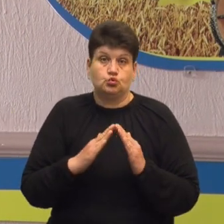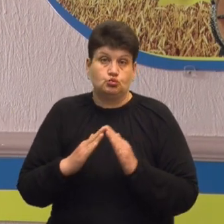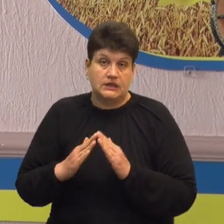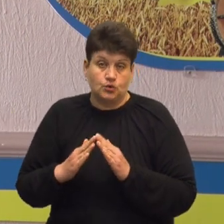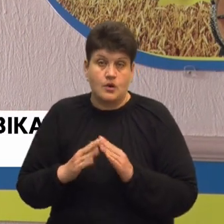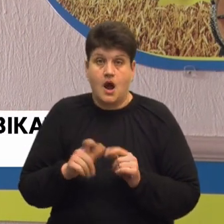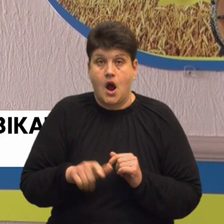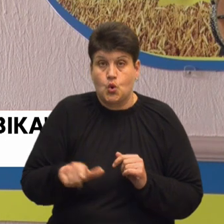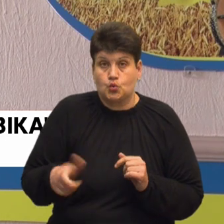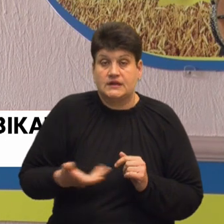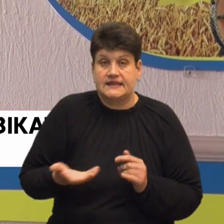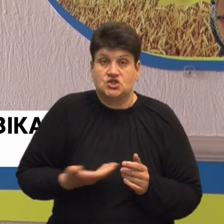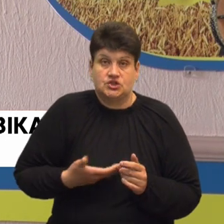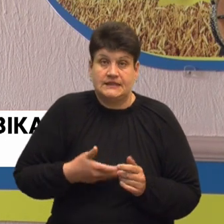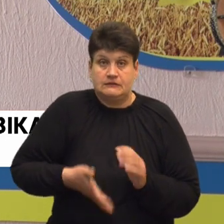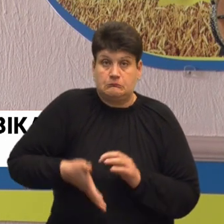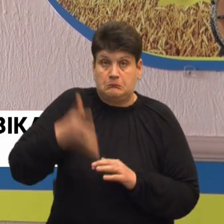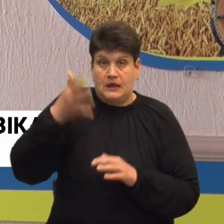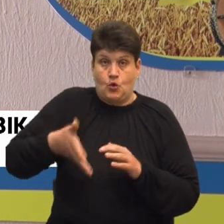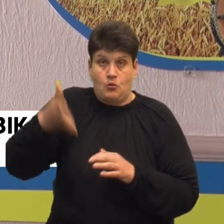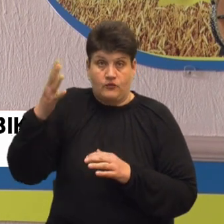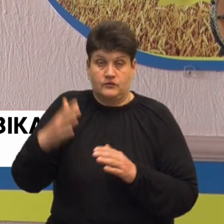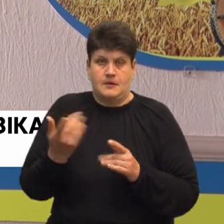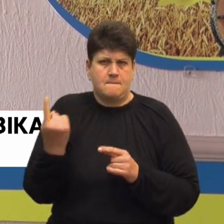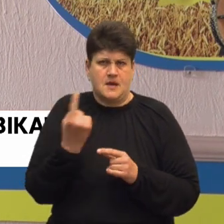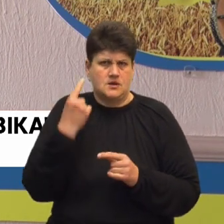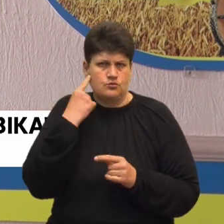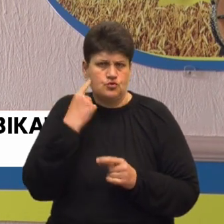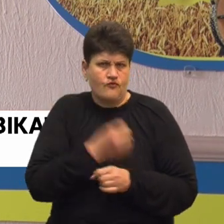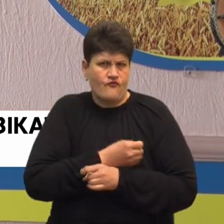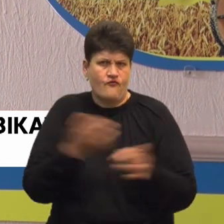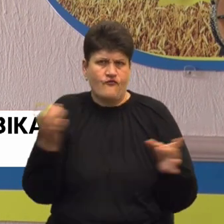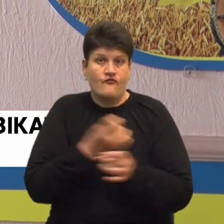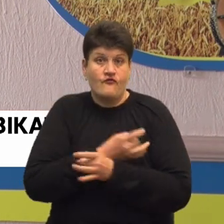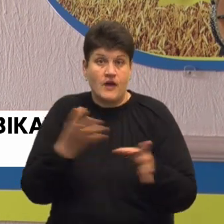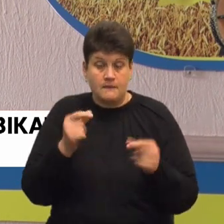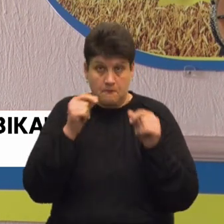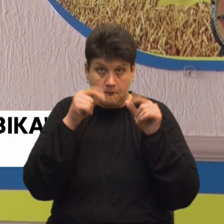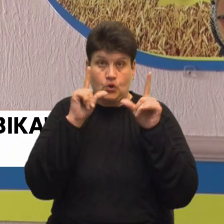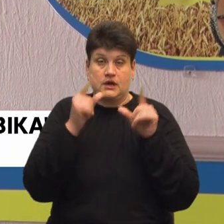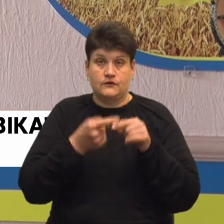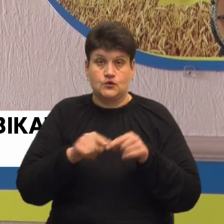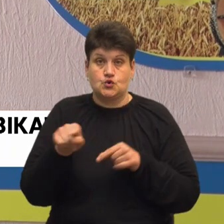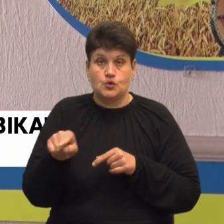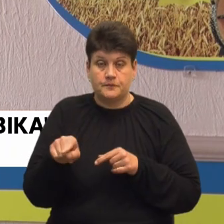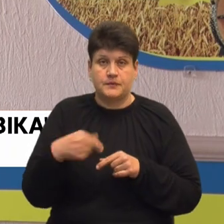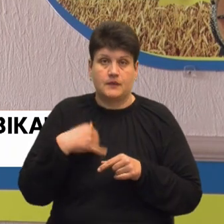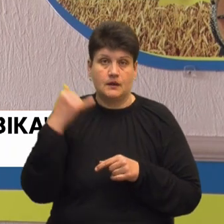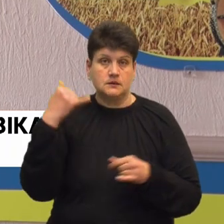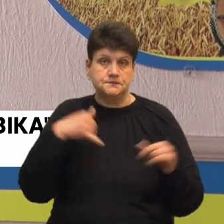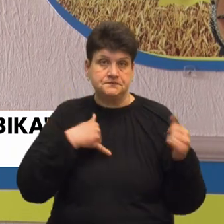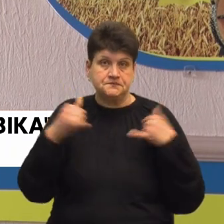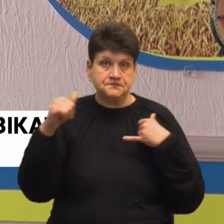а люди, які жили в багатоповерхівках, вони перші почули ці вибухи і прокинулися від цього. Почали змінити дзвінки від